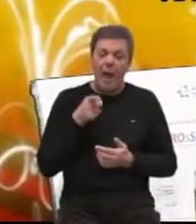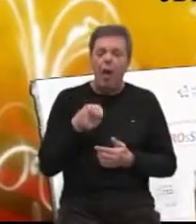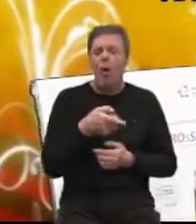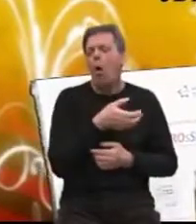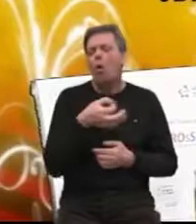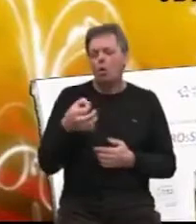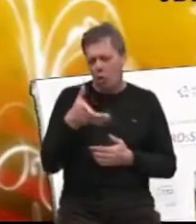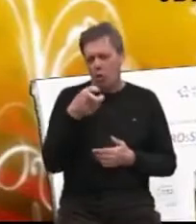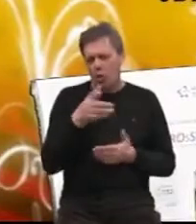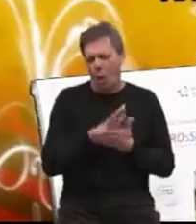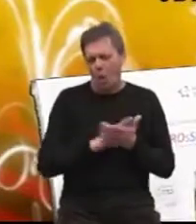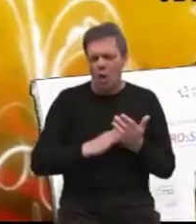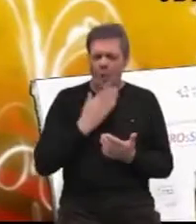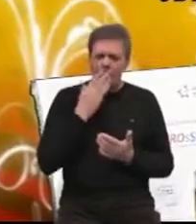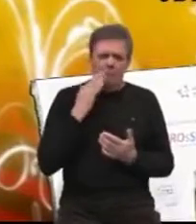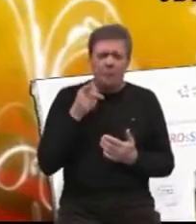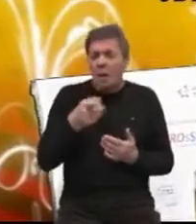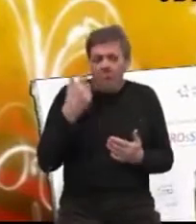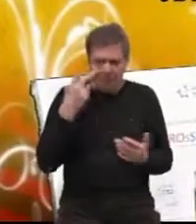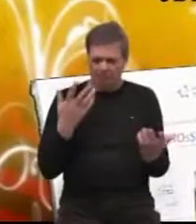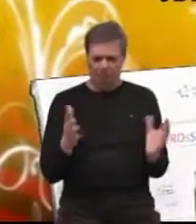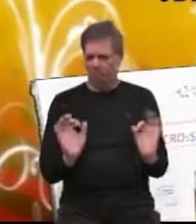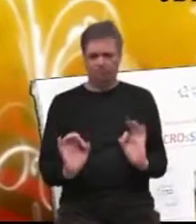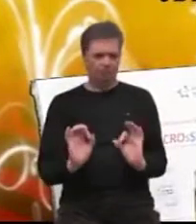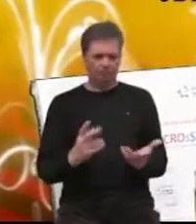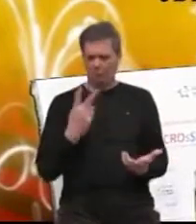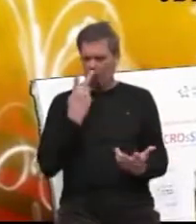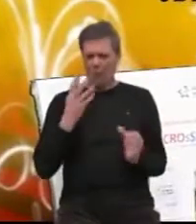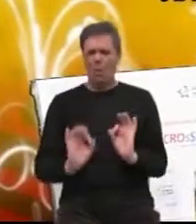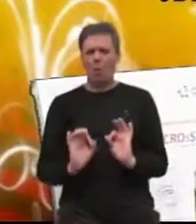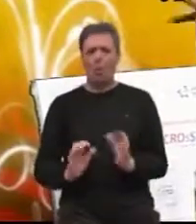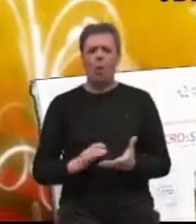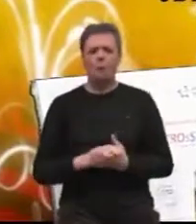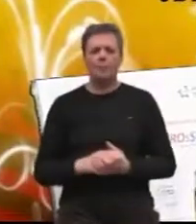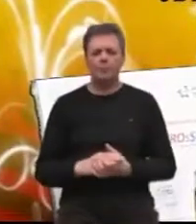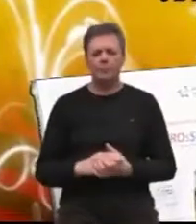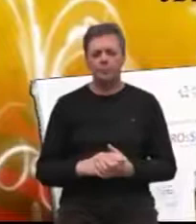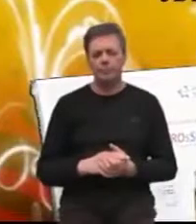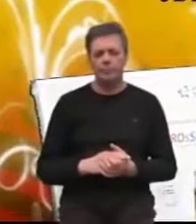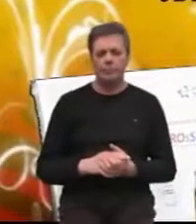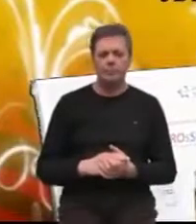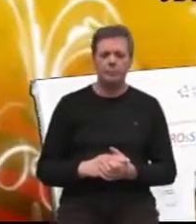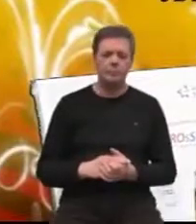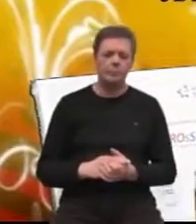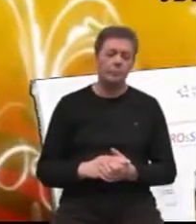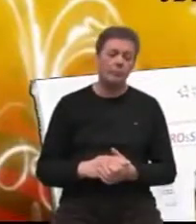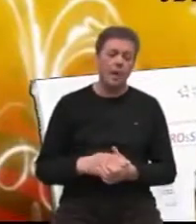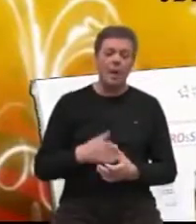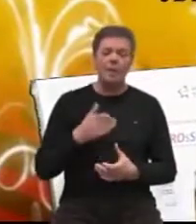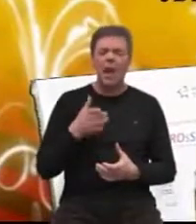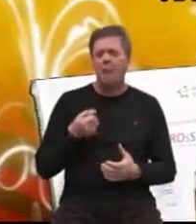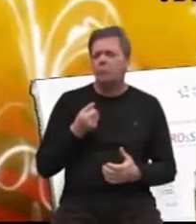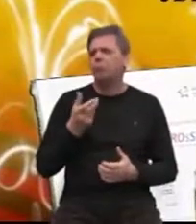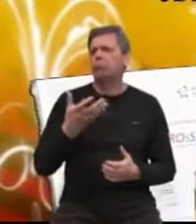to krenulo. Međutim, je li vama normalno, mene zanima, meni, ne znam, poslije ću reći, da je toliko